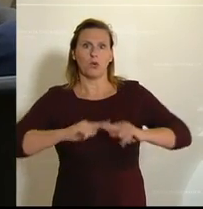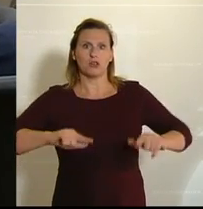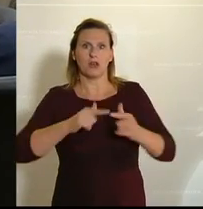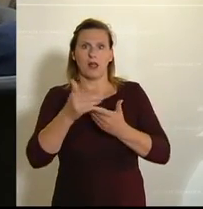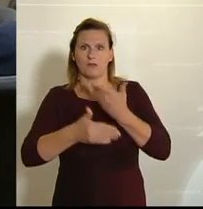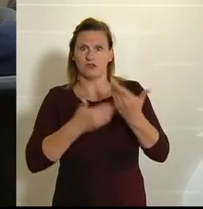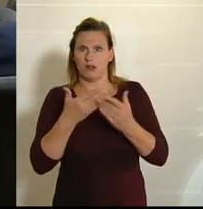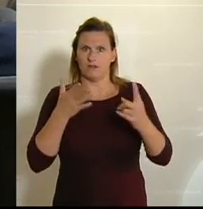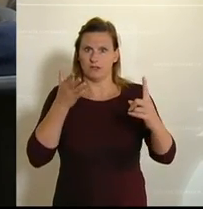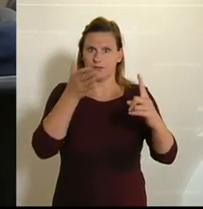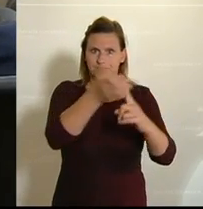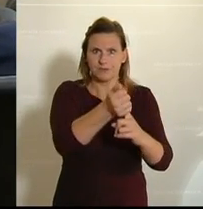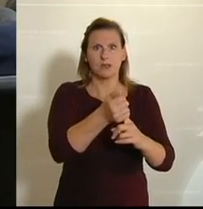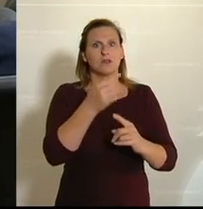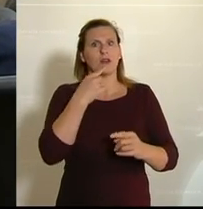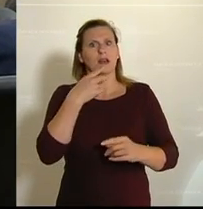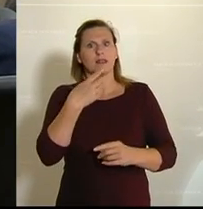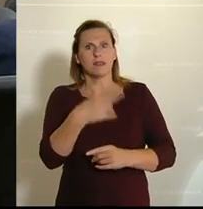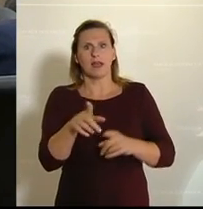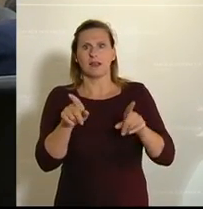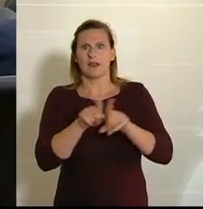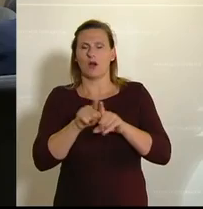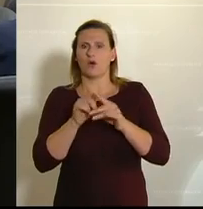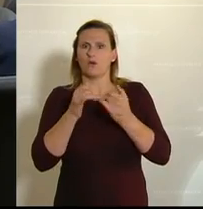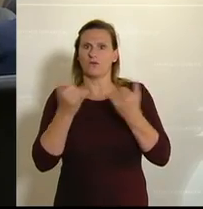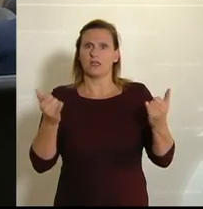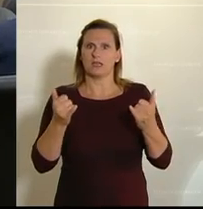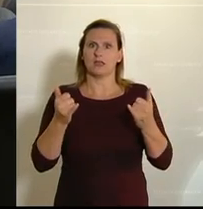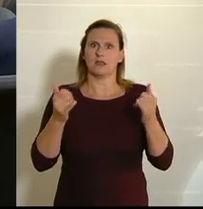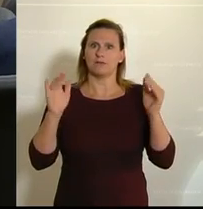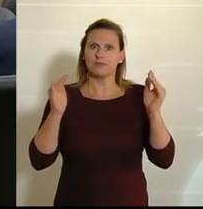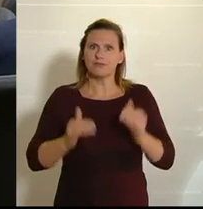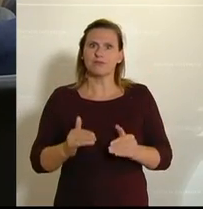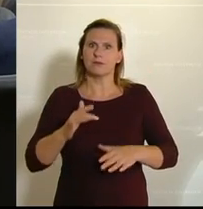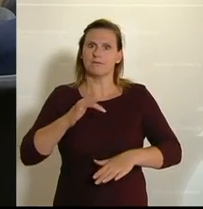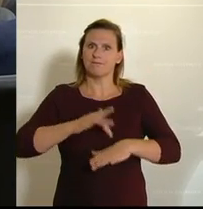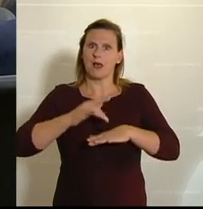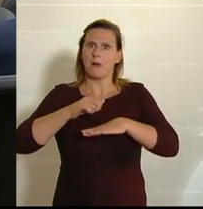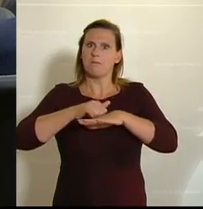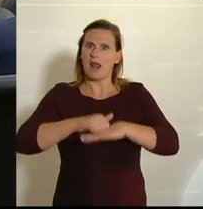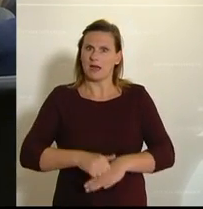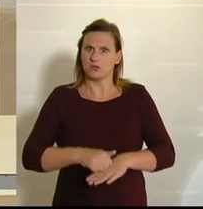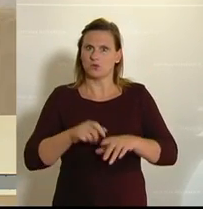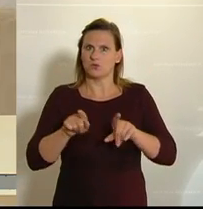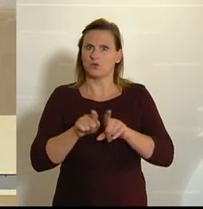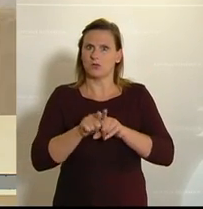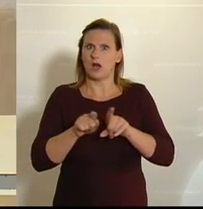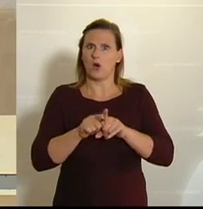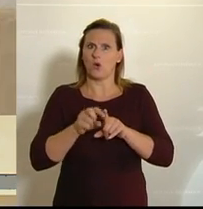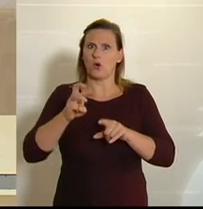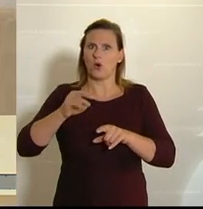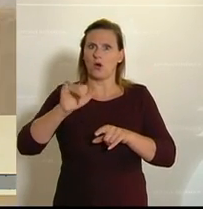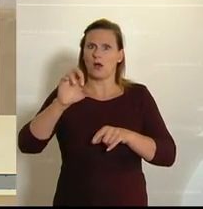Österreich zu erreichen. Sie sagen Nein zur nachhaltigen Reduktion der Pestizidbelastung und der mineralischen